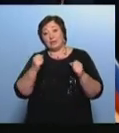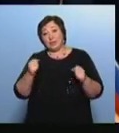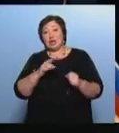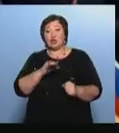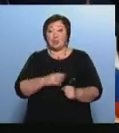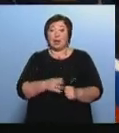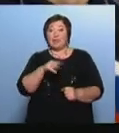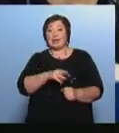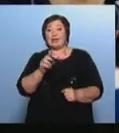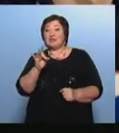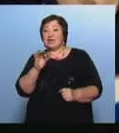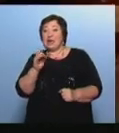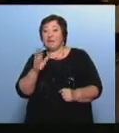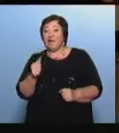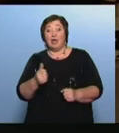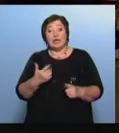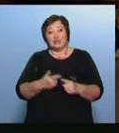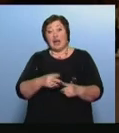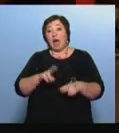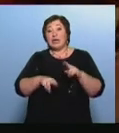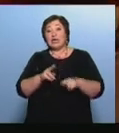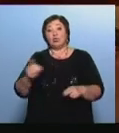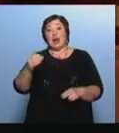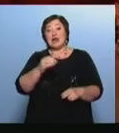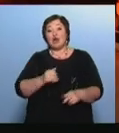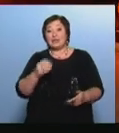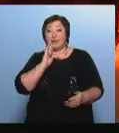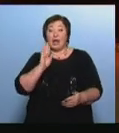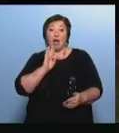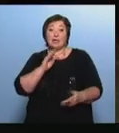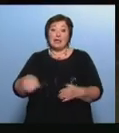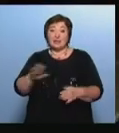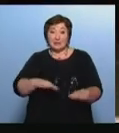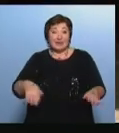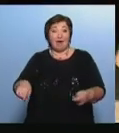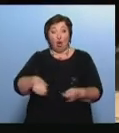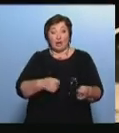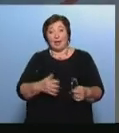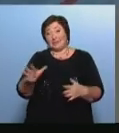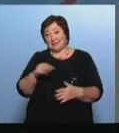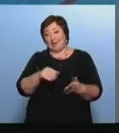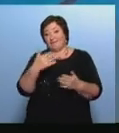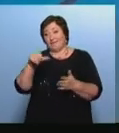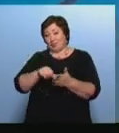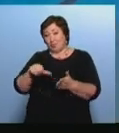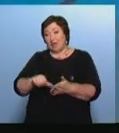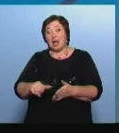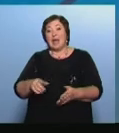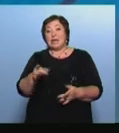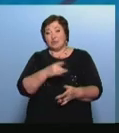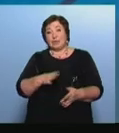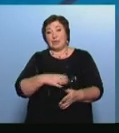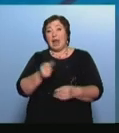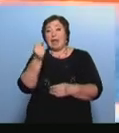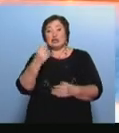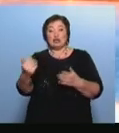Михаила Гуцериева За три года в инфраструктуру детского хоккея региона будет вложено 450 миллионов рублей В республике будет построено 11